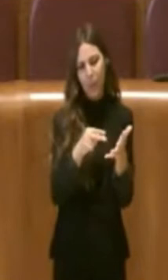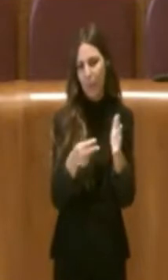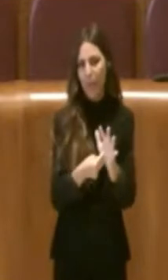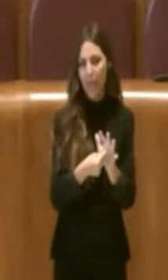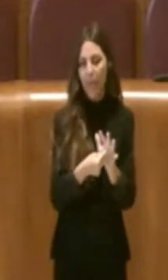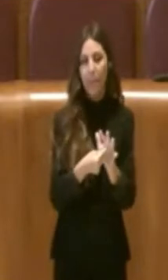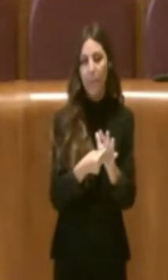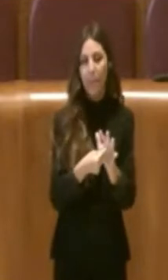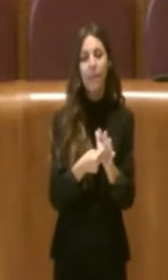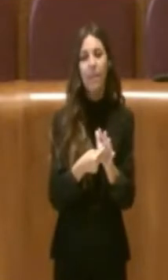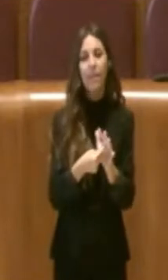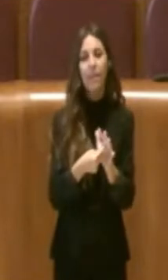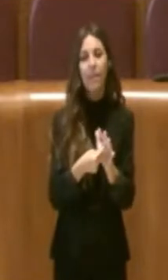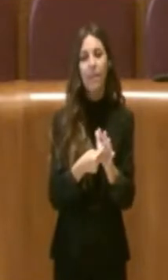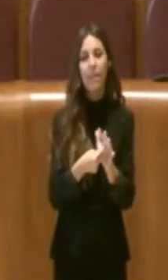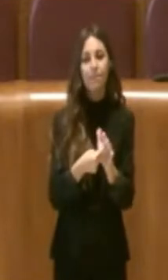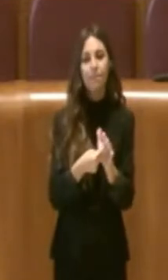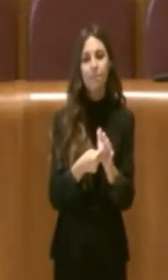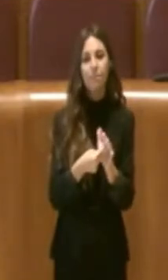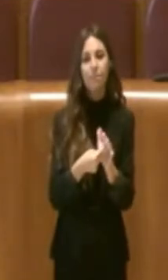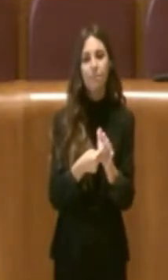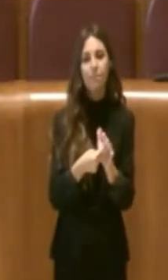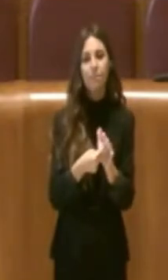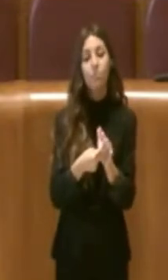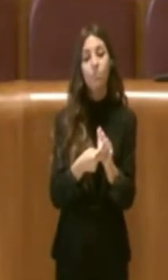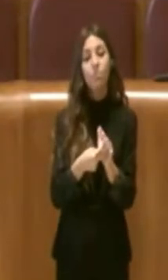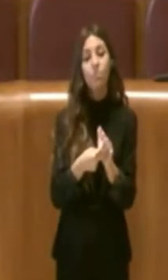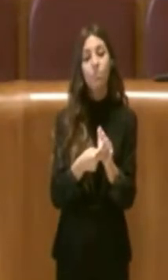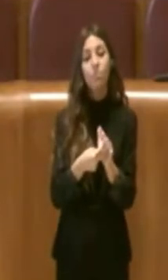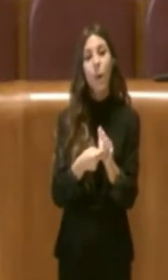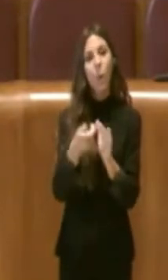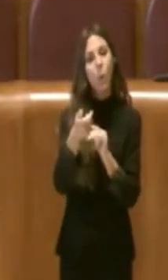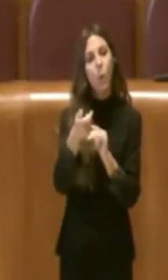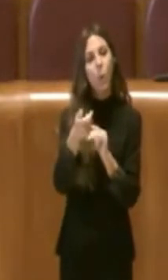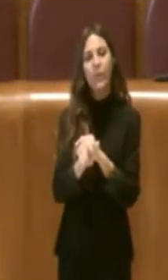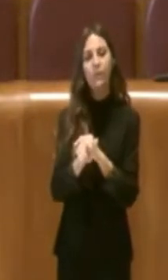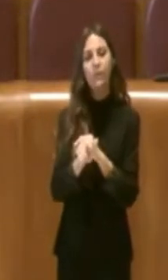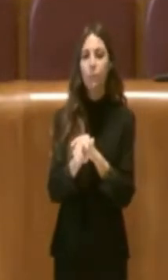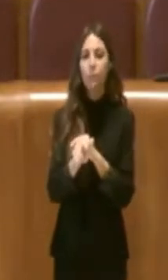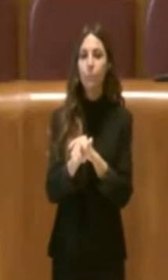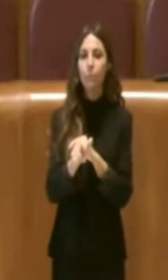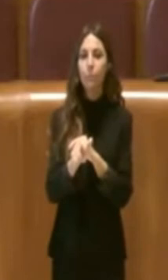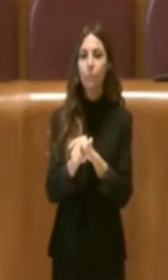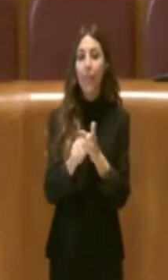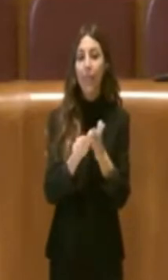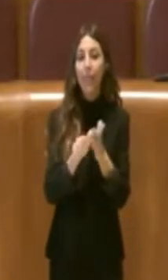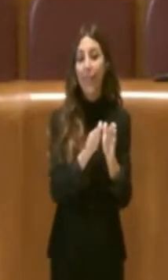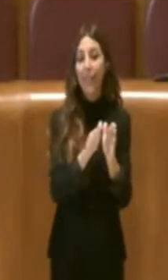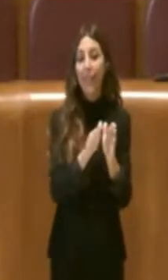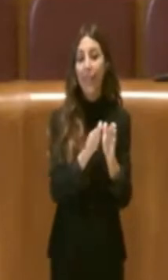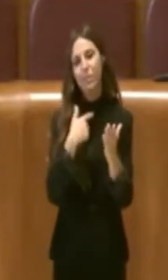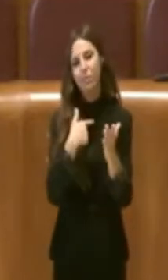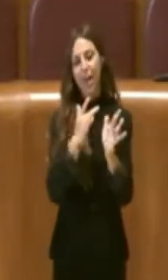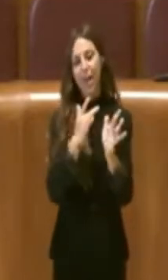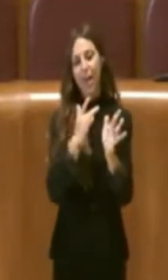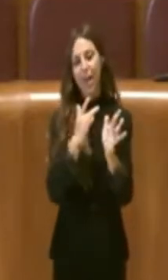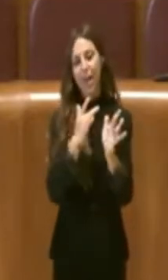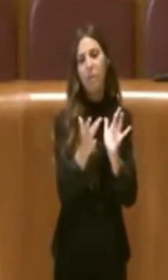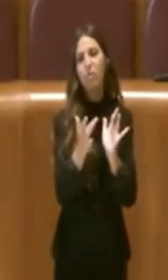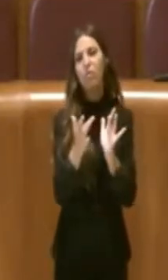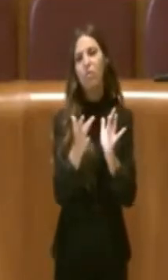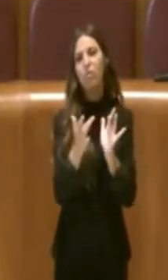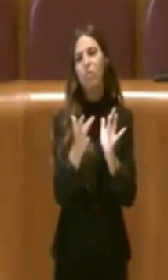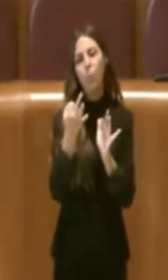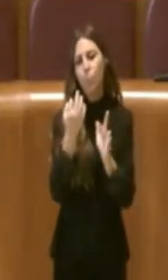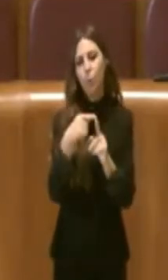il fatto che ci sono i libri digitali, il fatto che ci sono altri